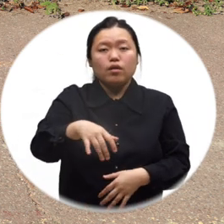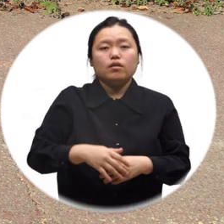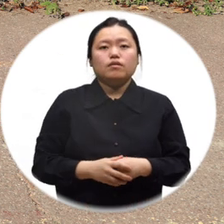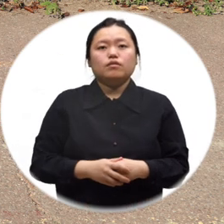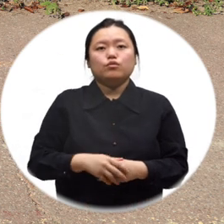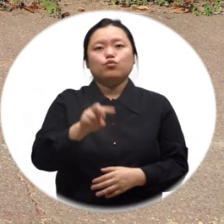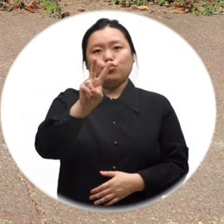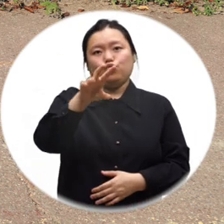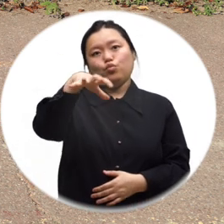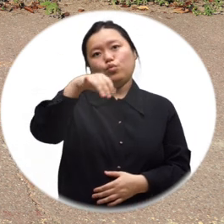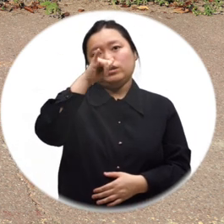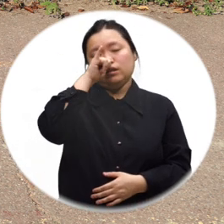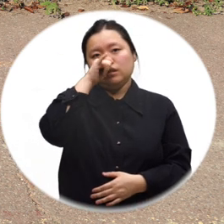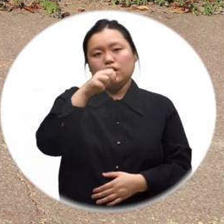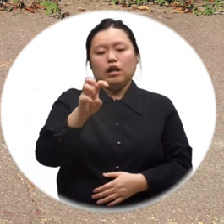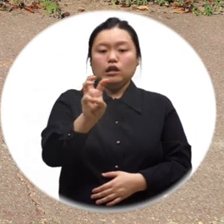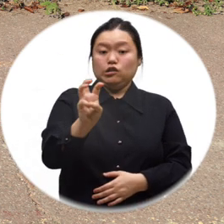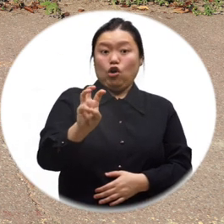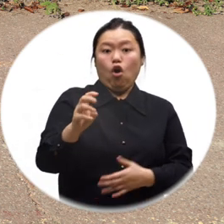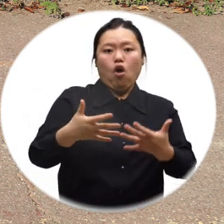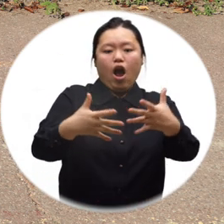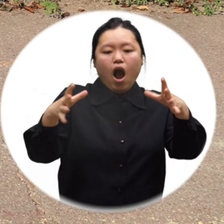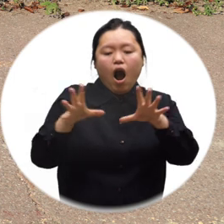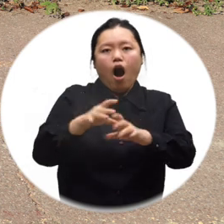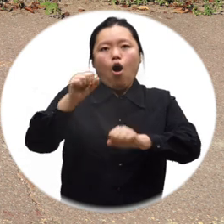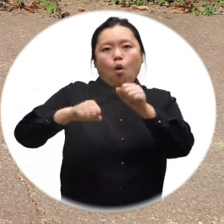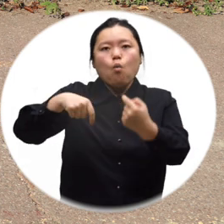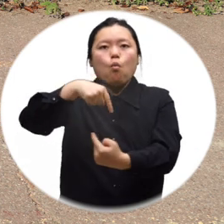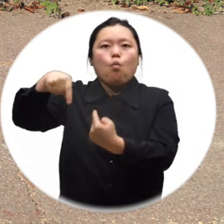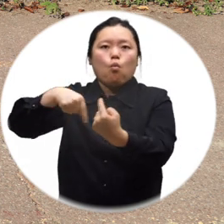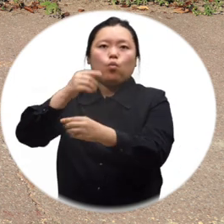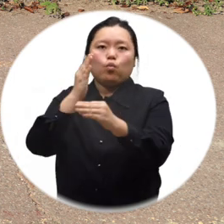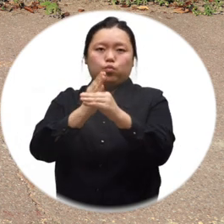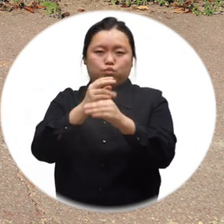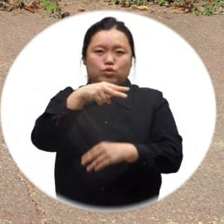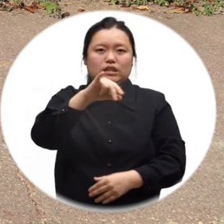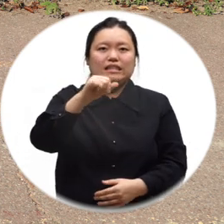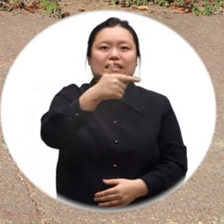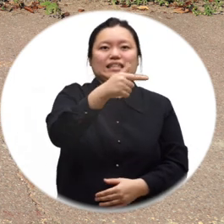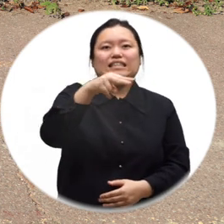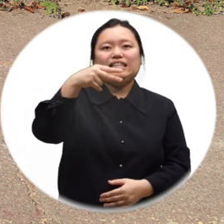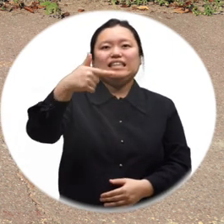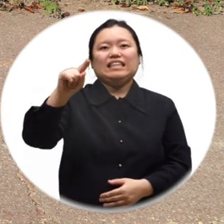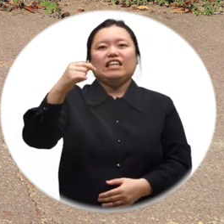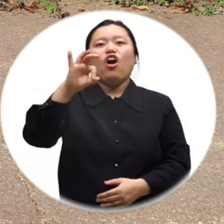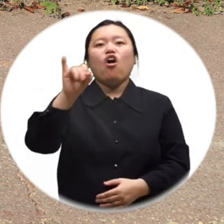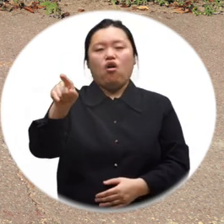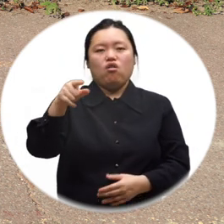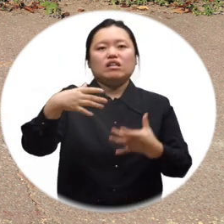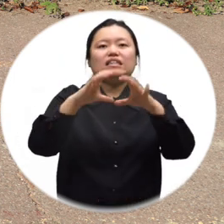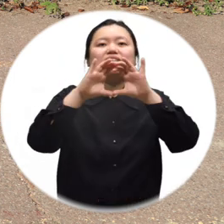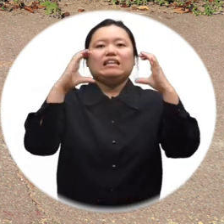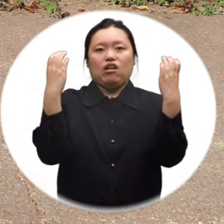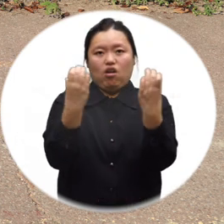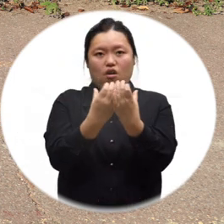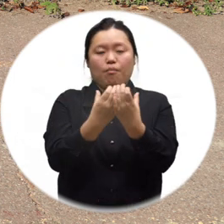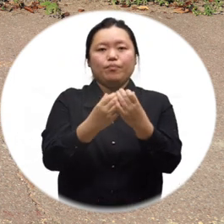사업단을 운영하고 있는 시흥시니어클럽, 그리고 올해 처음으로 시장형 사업단을 운영하기 시작한